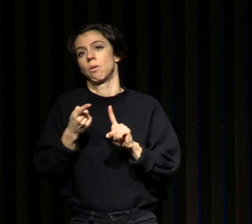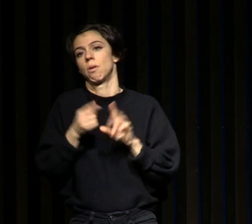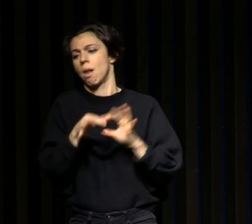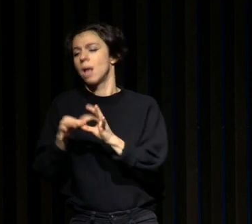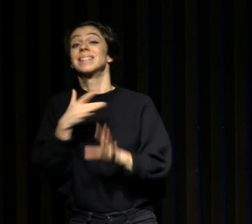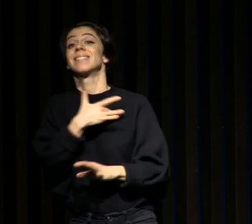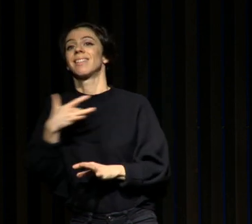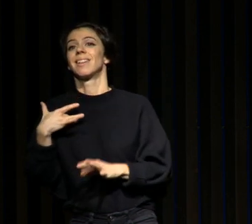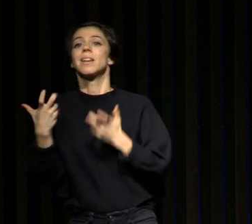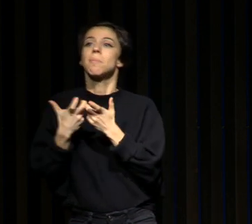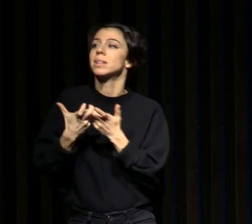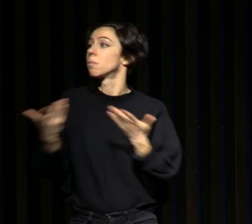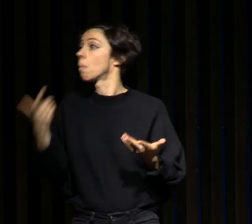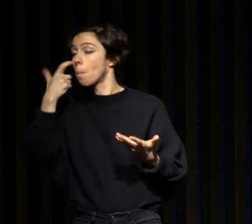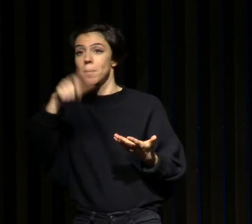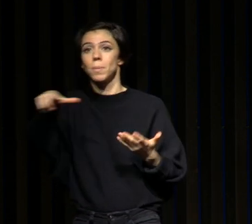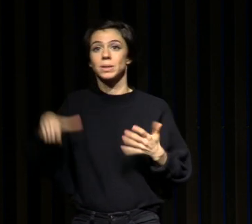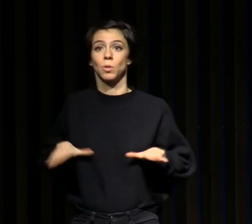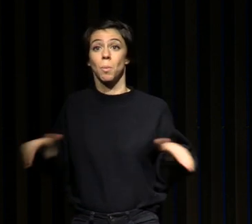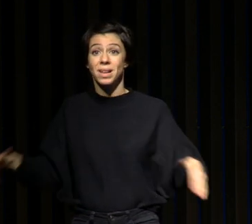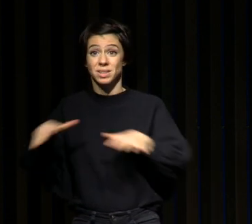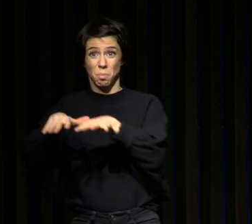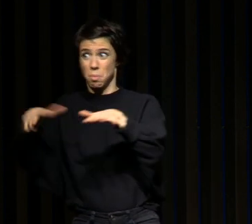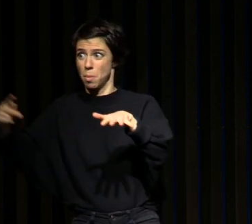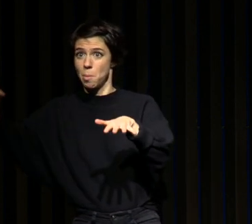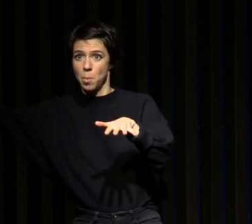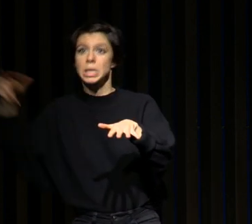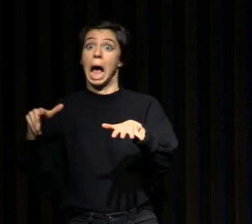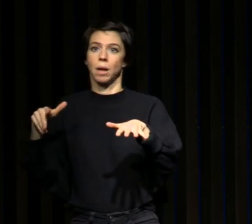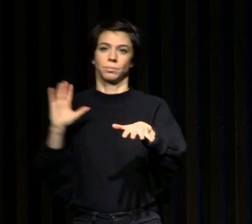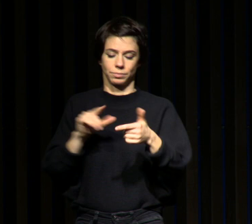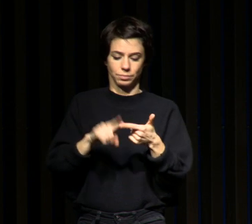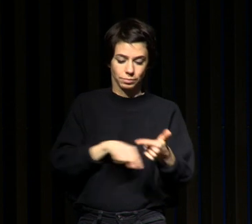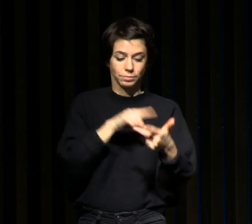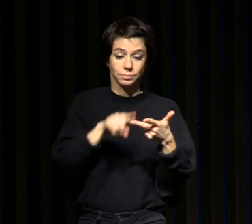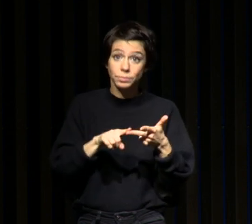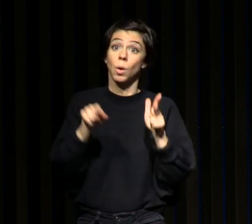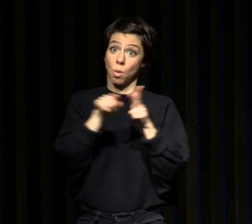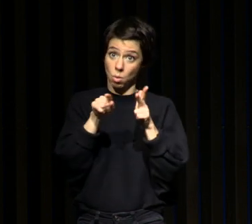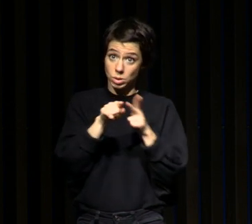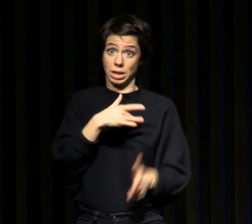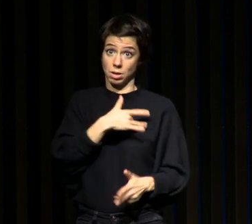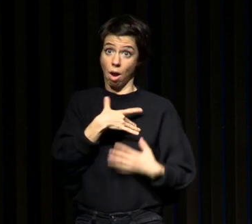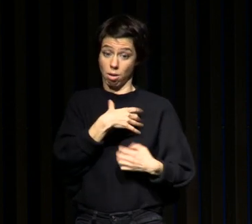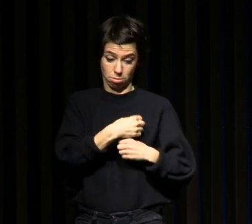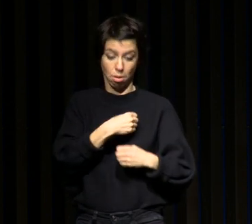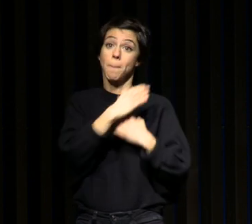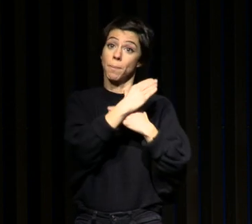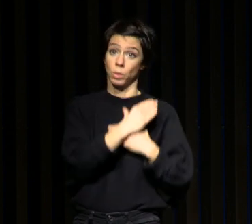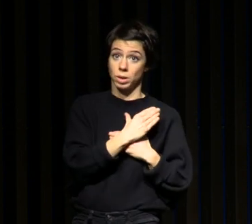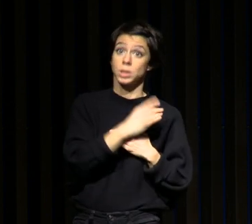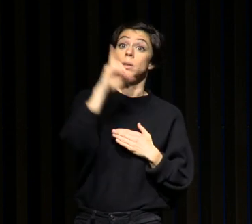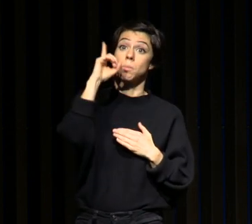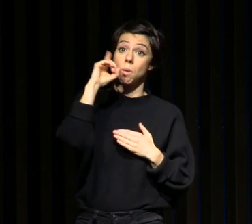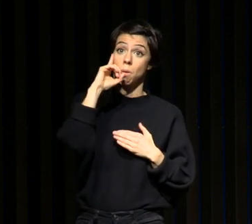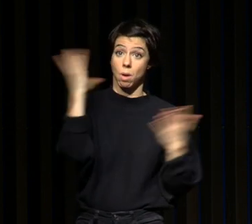'épidémie d'obésité auxquelles on est confronté. Ça permet aussi de protéger son cœur, parce qu'au cours du sommeil, il y a un